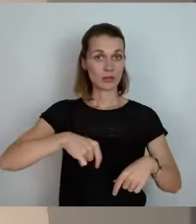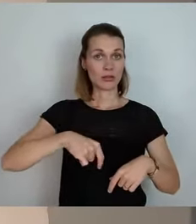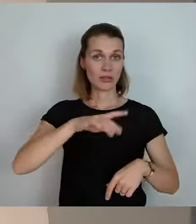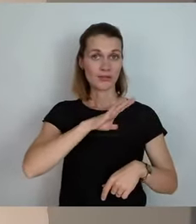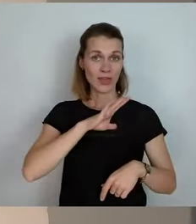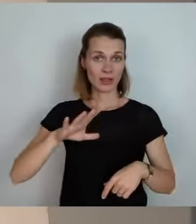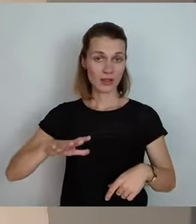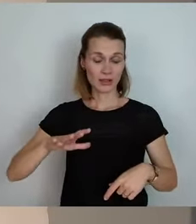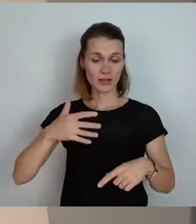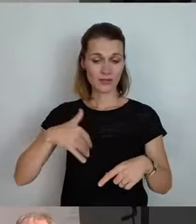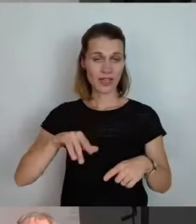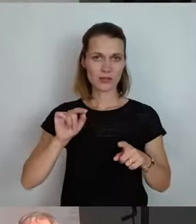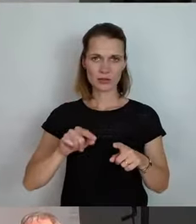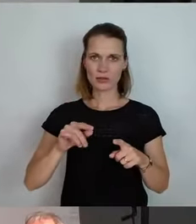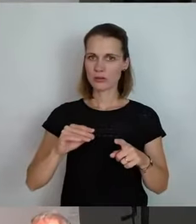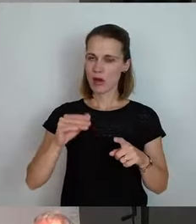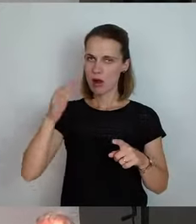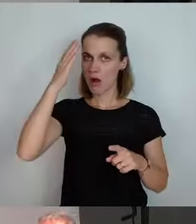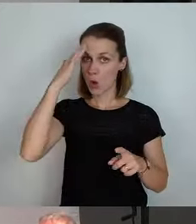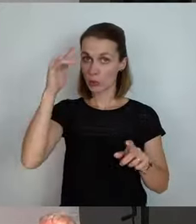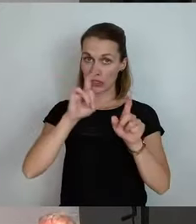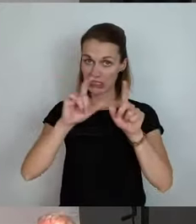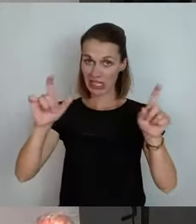oberste Thema damals eigentlich.